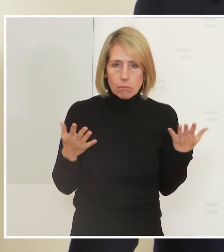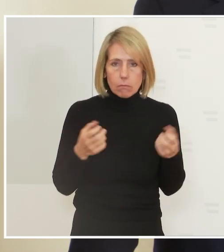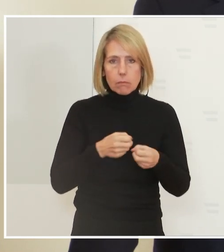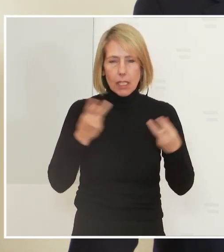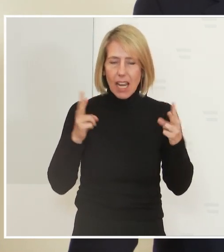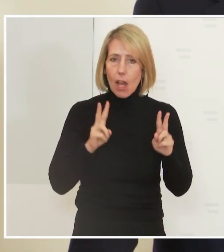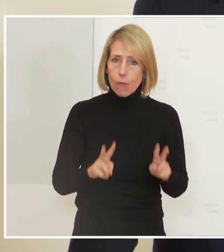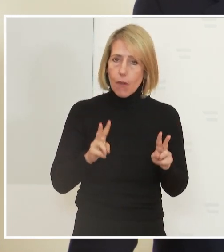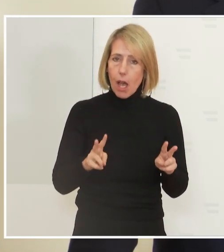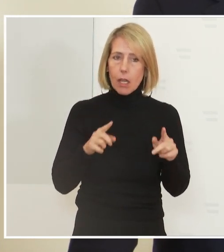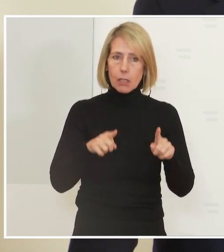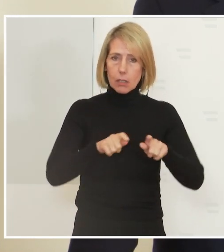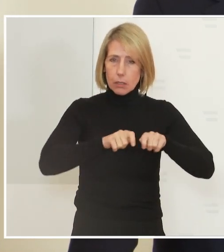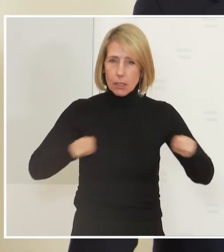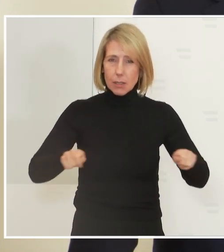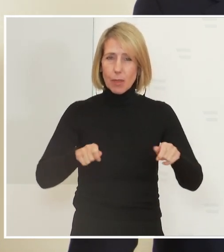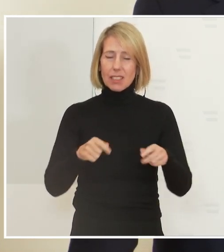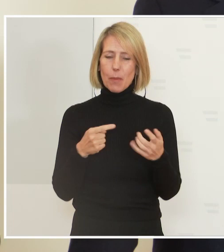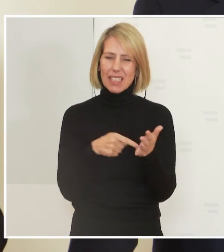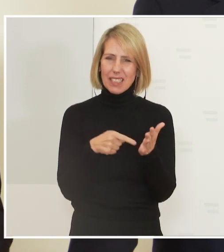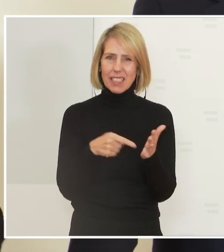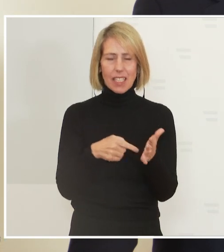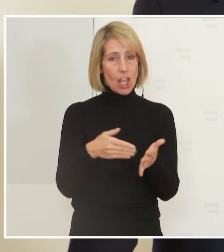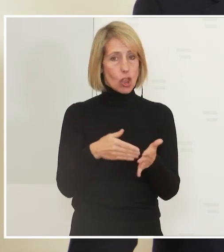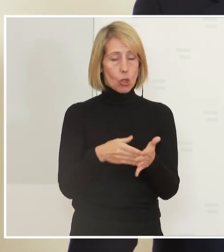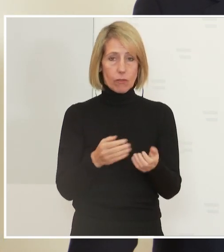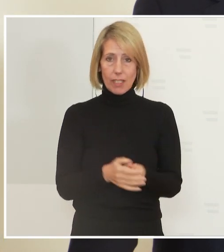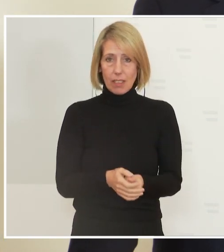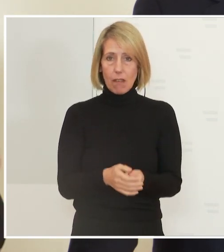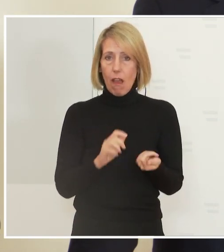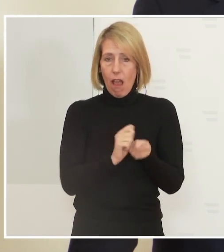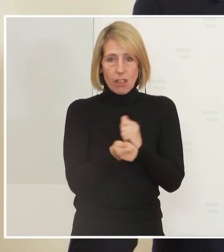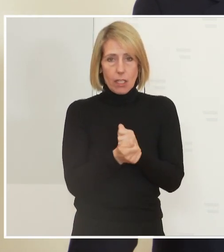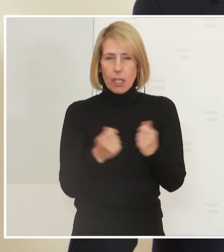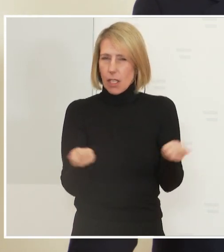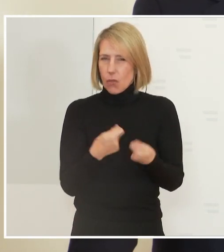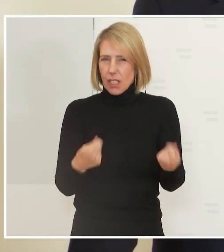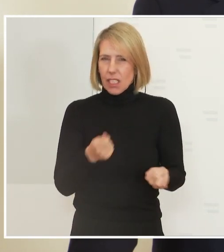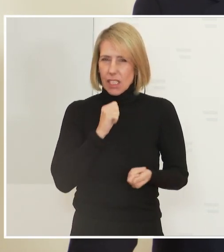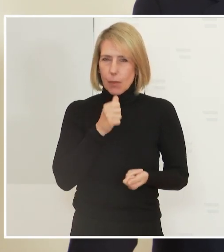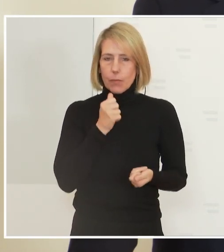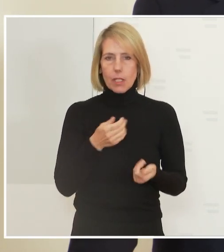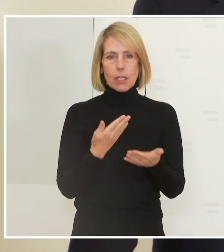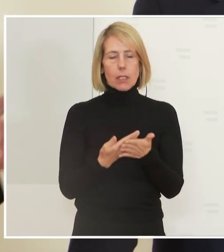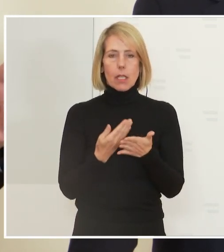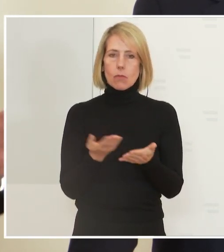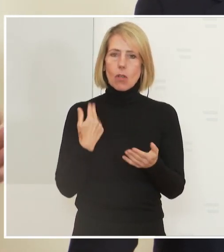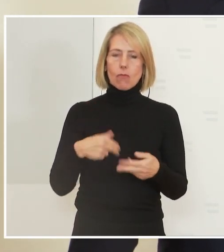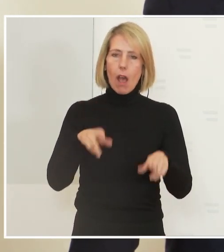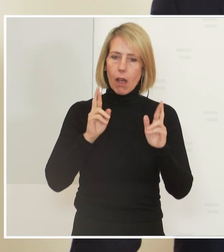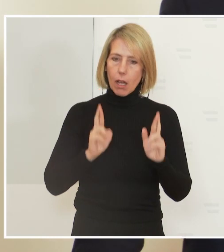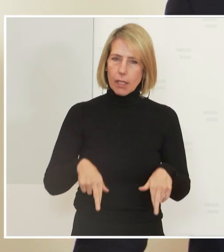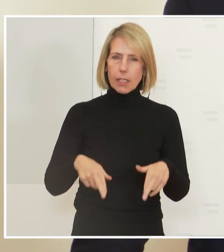Maßnahmen dringend notwendig sind. Sie sind alternativlos und deshalb war es richtig und gut, dass